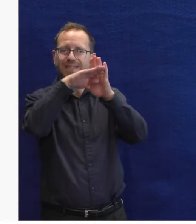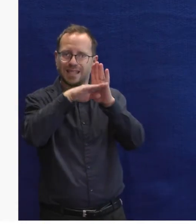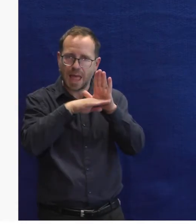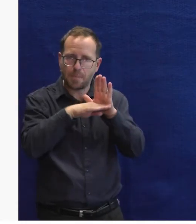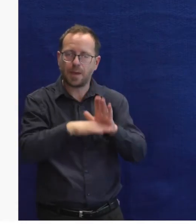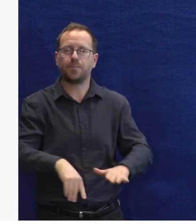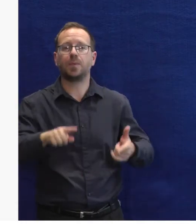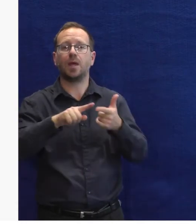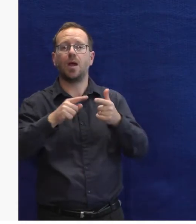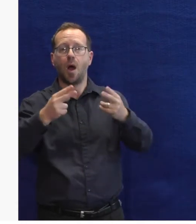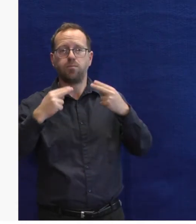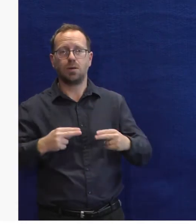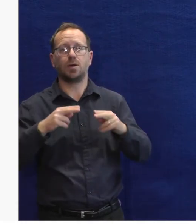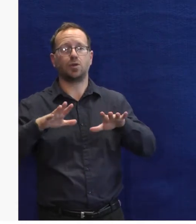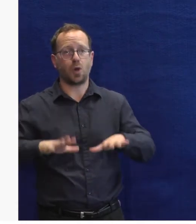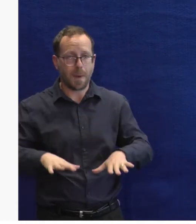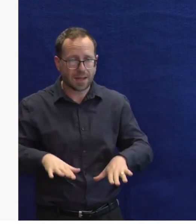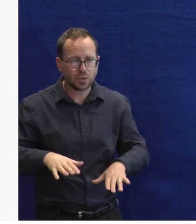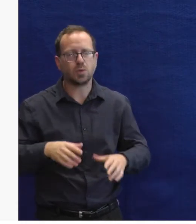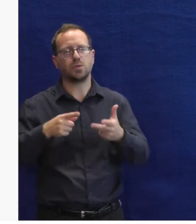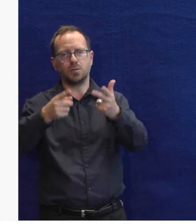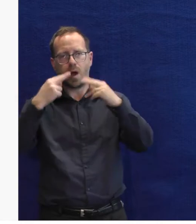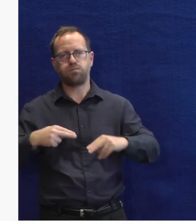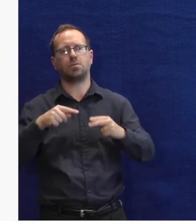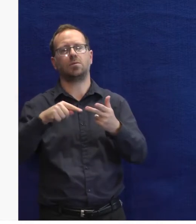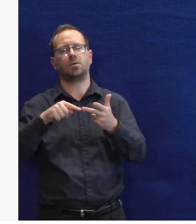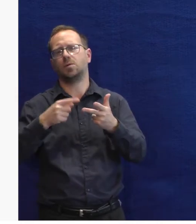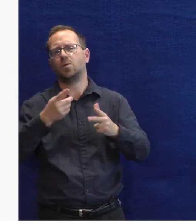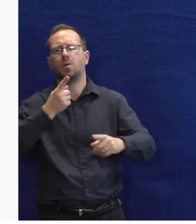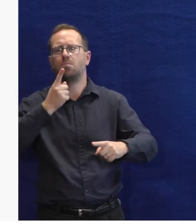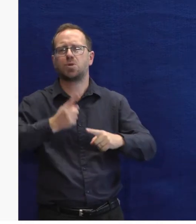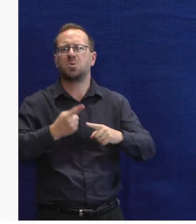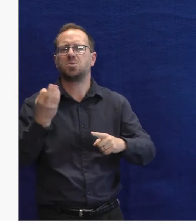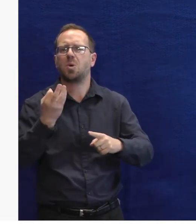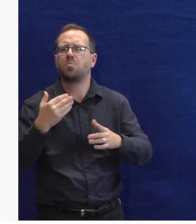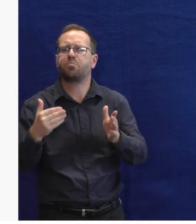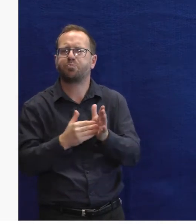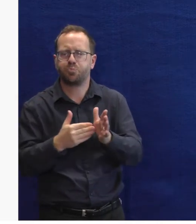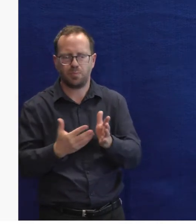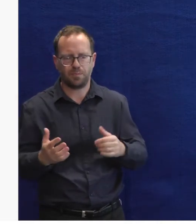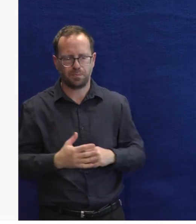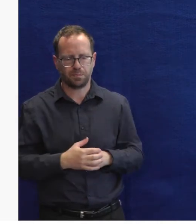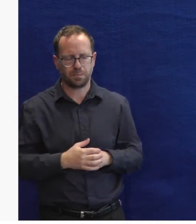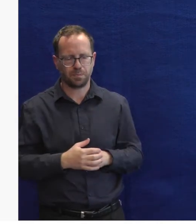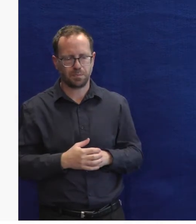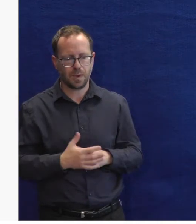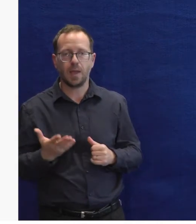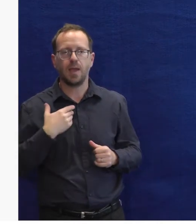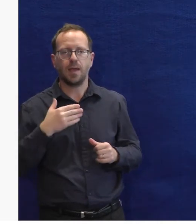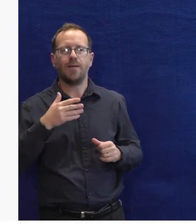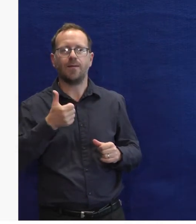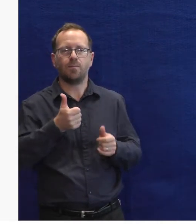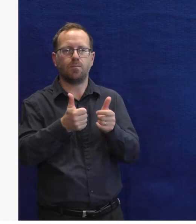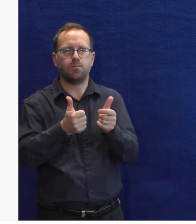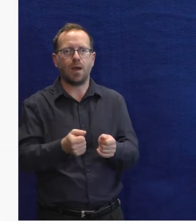takhle jednoduchý, seznamem domácnost a udělej tu konkrétní aktivitu. A já si dovolím jedno